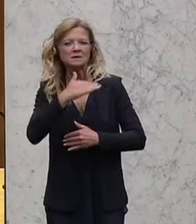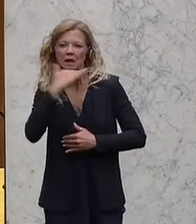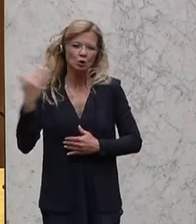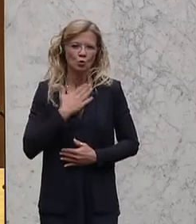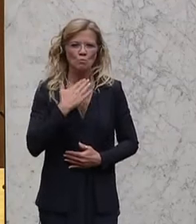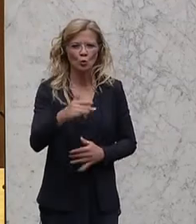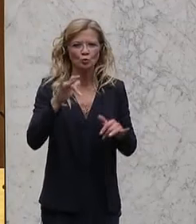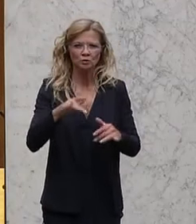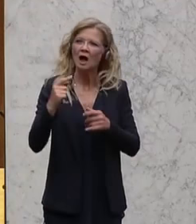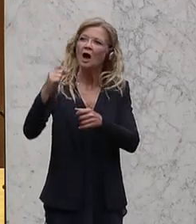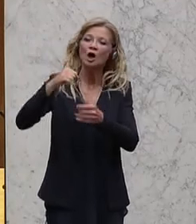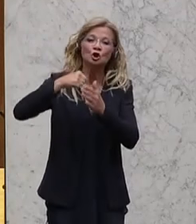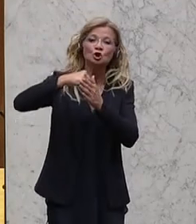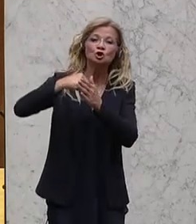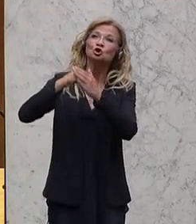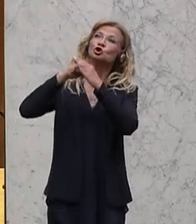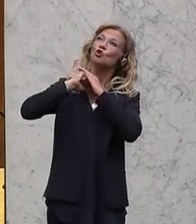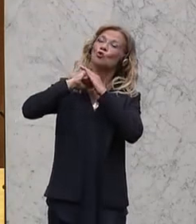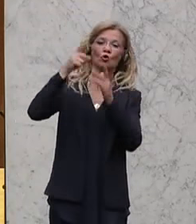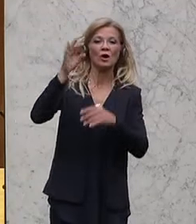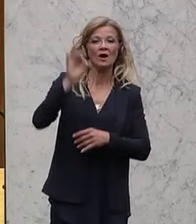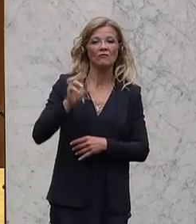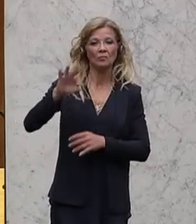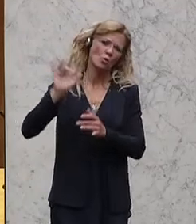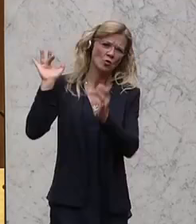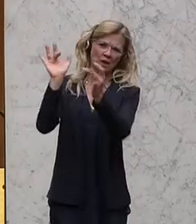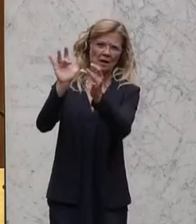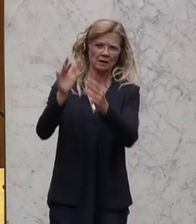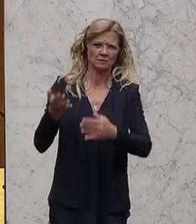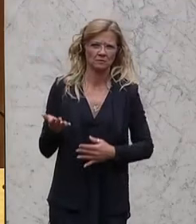Druck zu widersetzen und weiterhin politische Bildung zu betreiben.